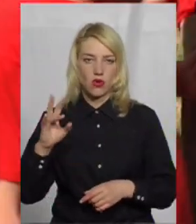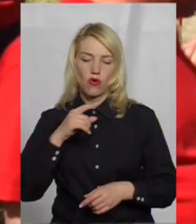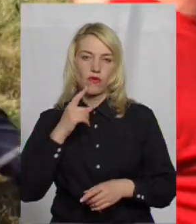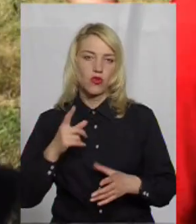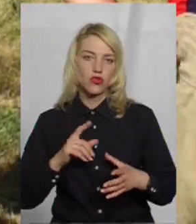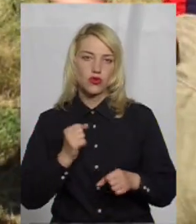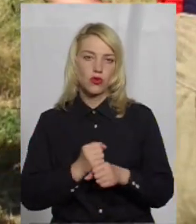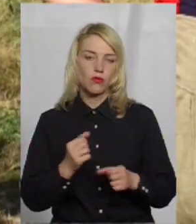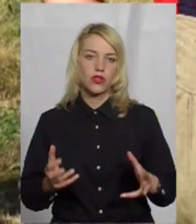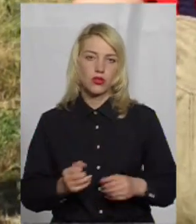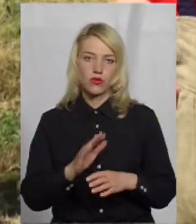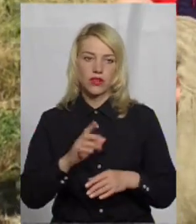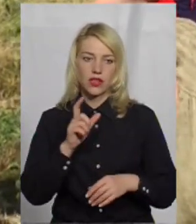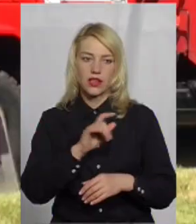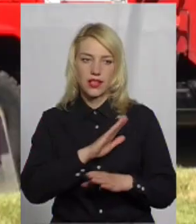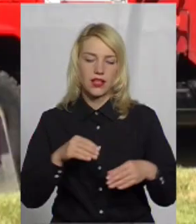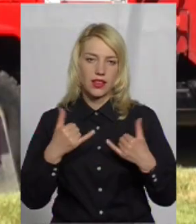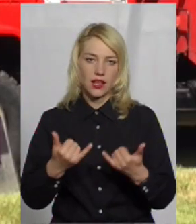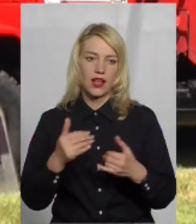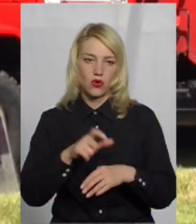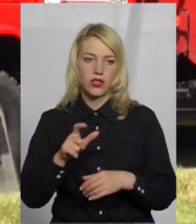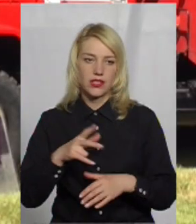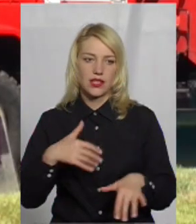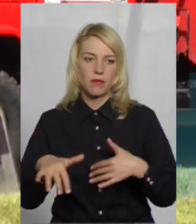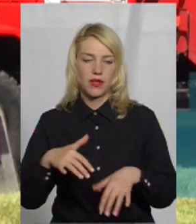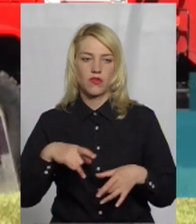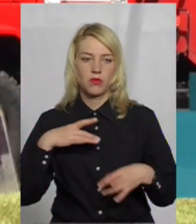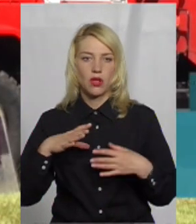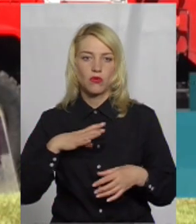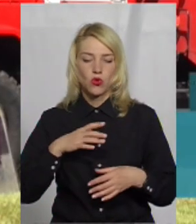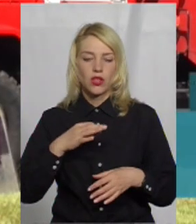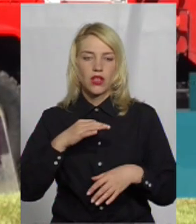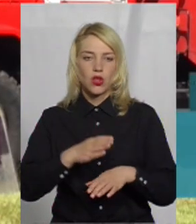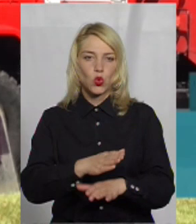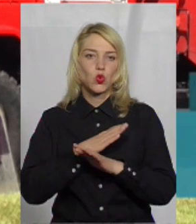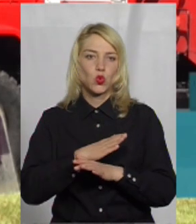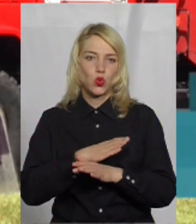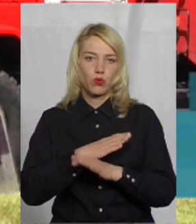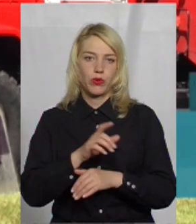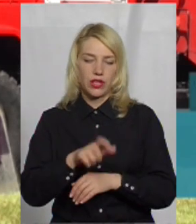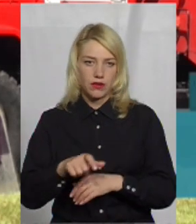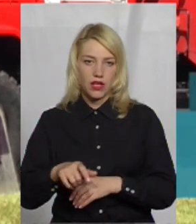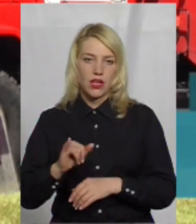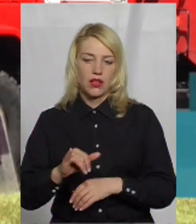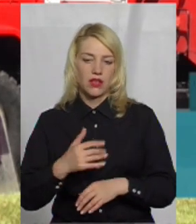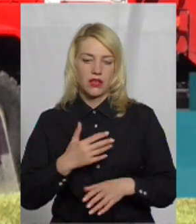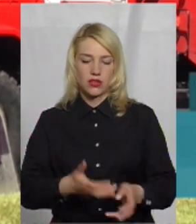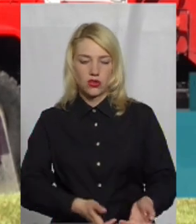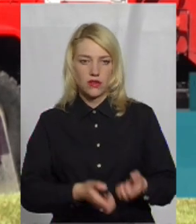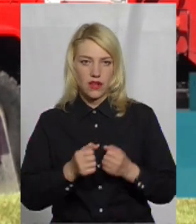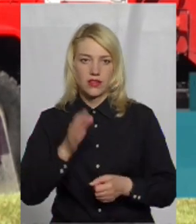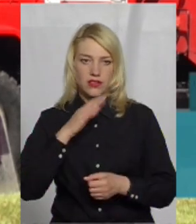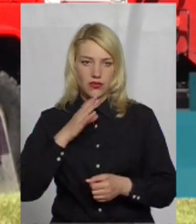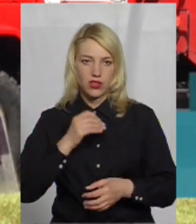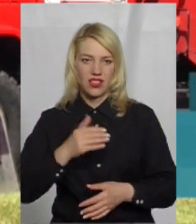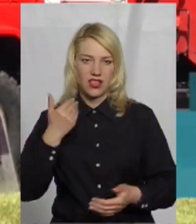рятувальника не для людей з слабкими нервами. Згорівші трупи були, заставали, і з водою виймали трупи, і по частях